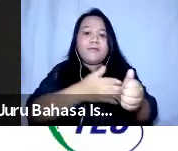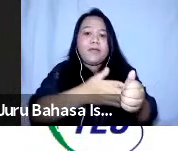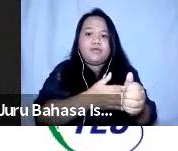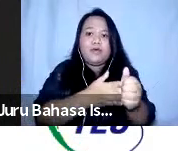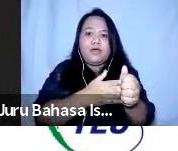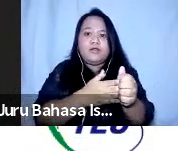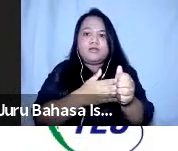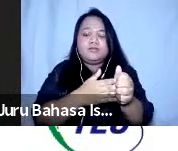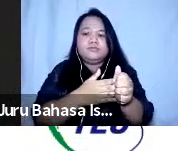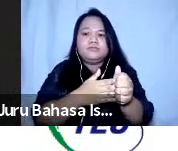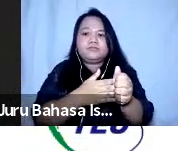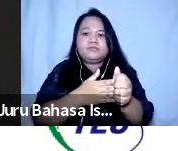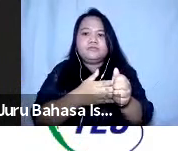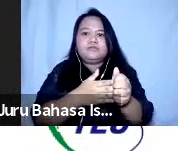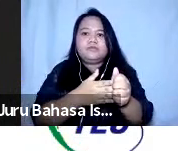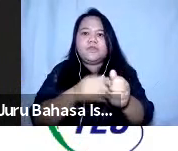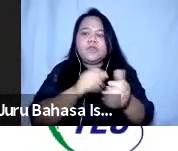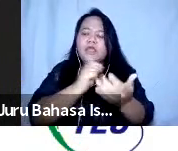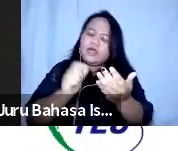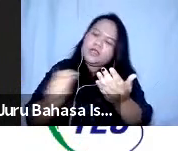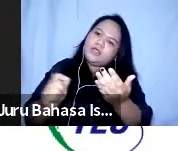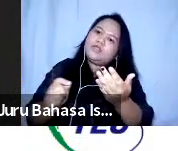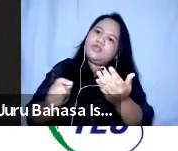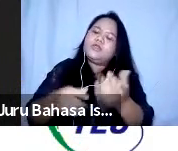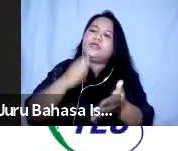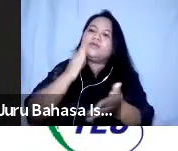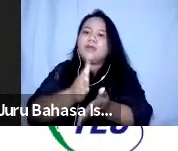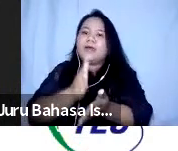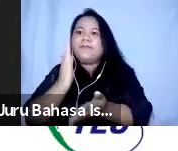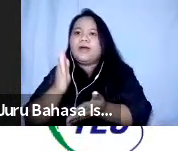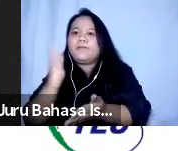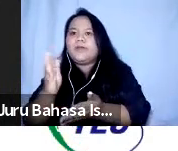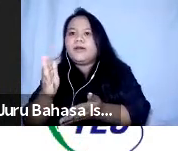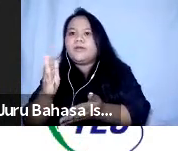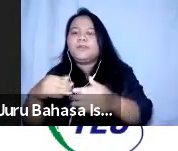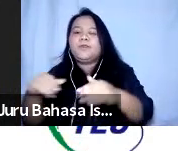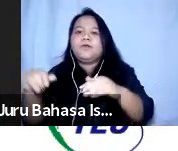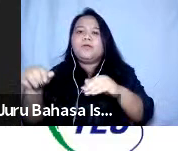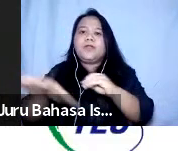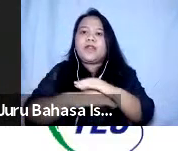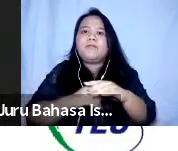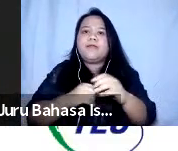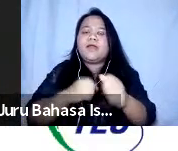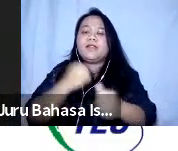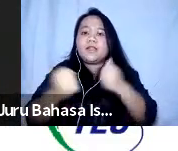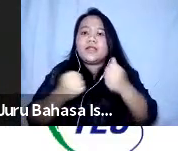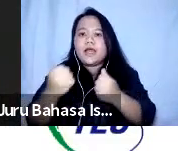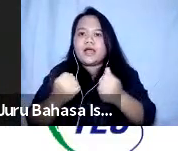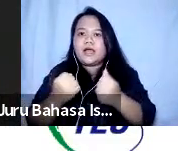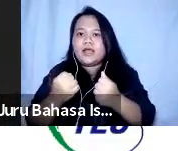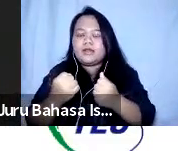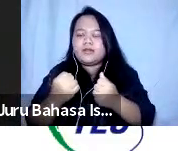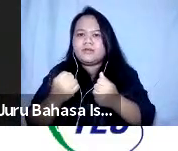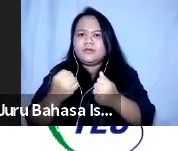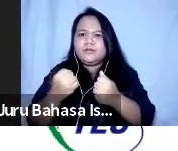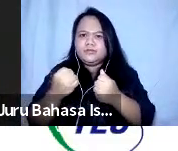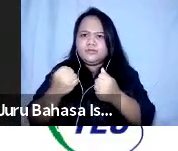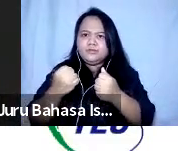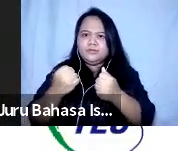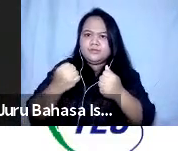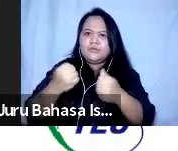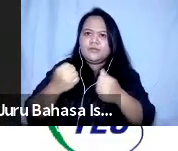dituliskan dalam setiap bab untuk mendukung penerapan tindakan ada toolsnya juga dan